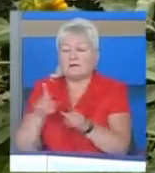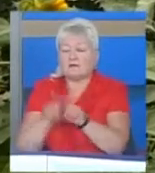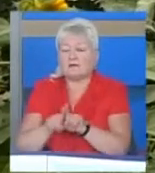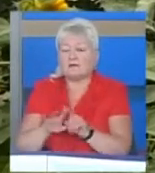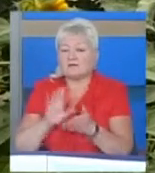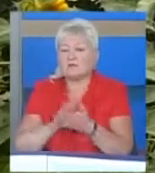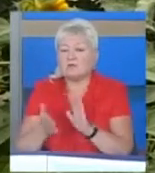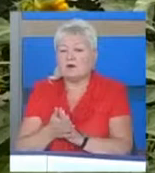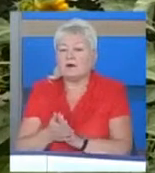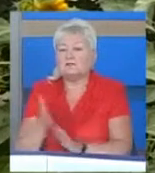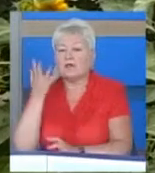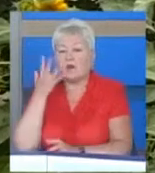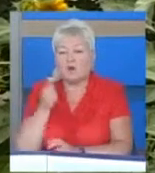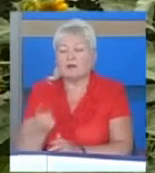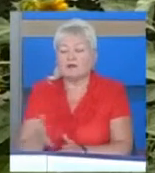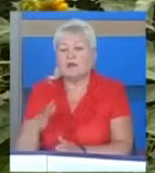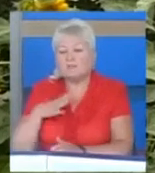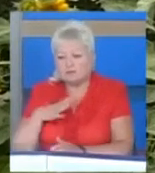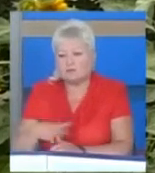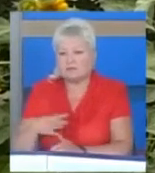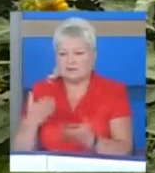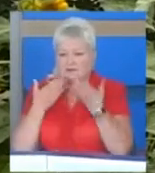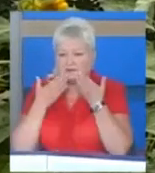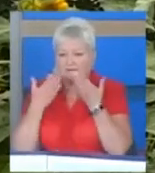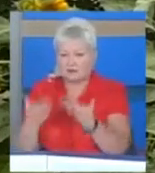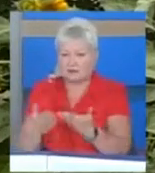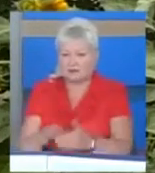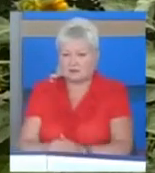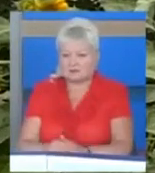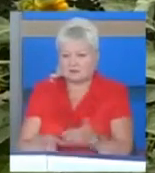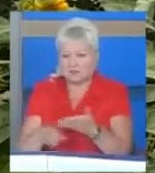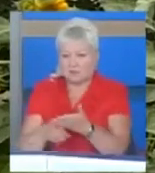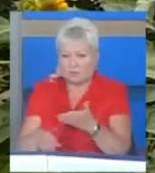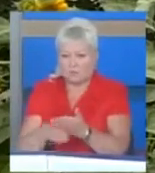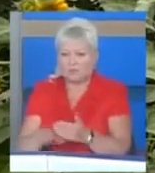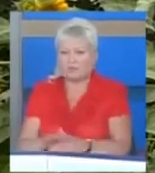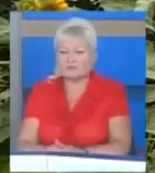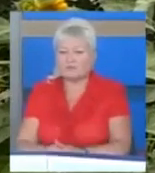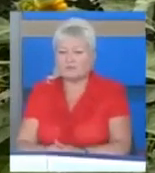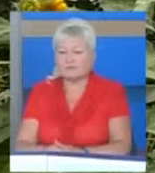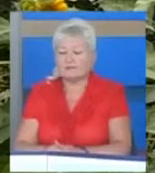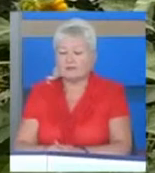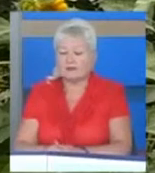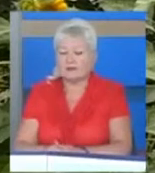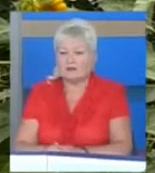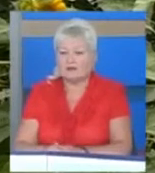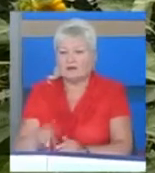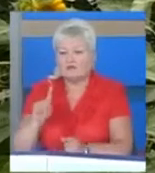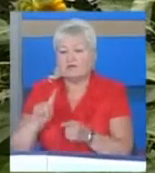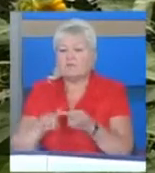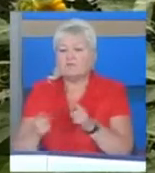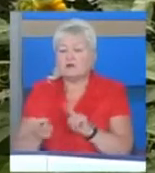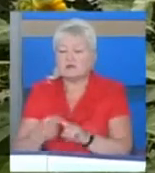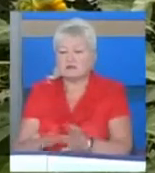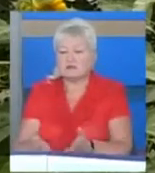коли все-таки доводиться звертатися за допомогою. Ну, вони пов'язані